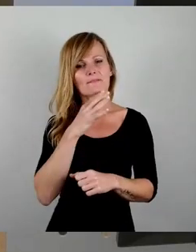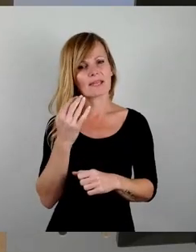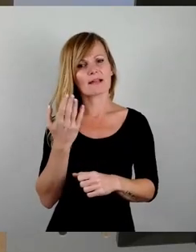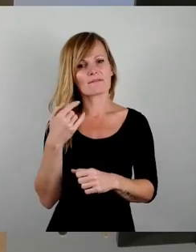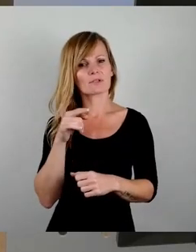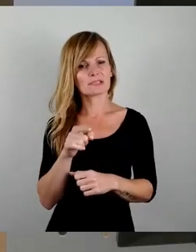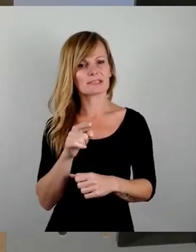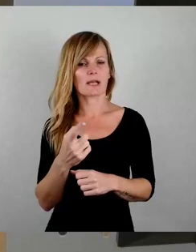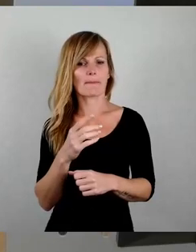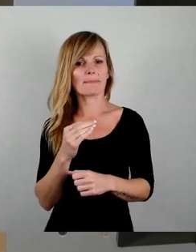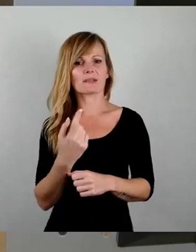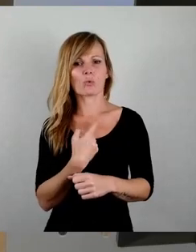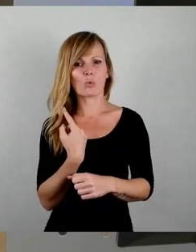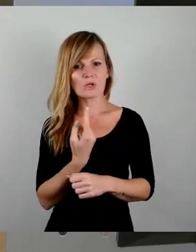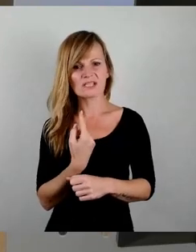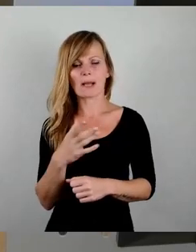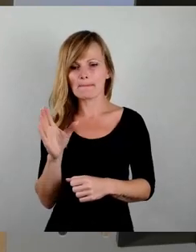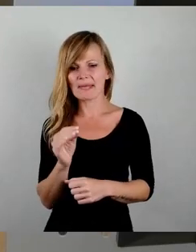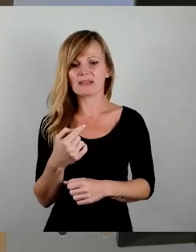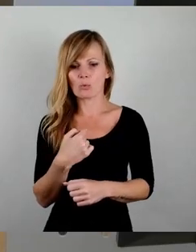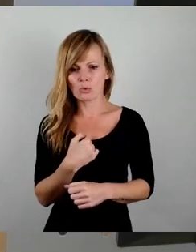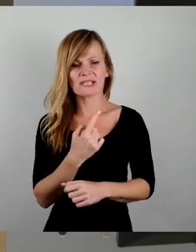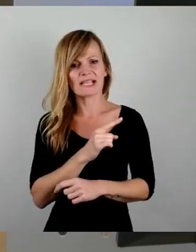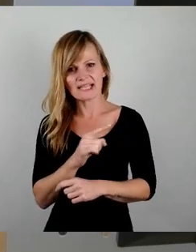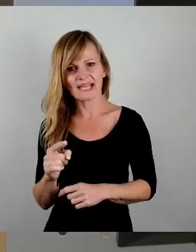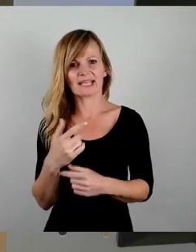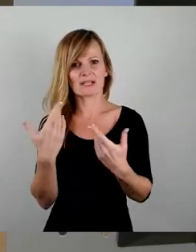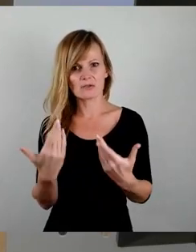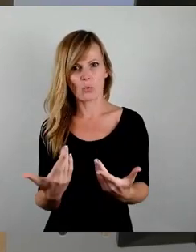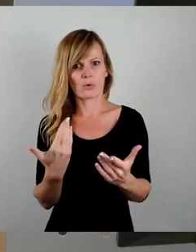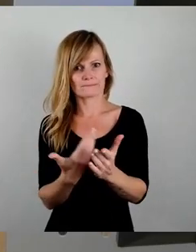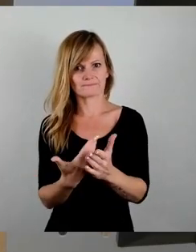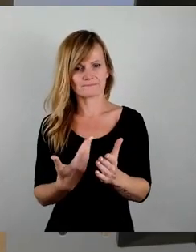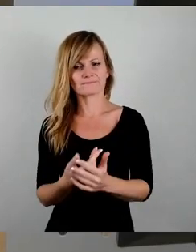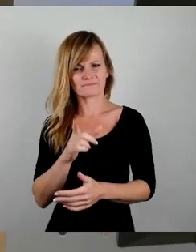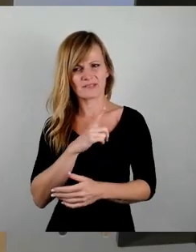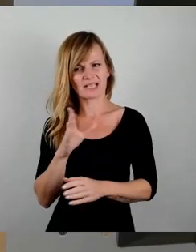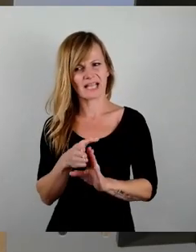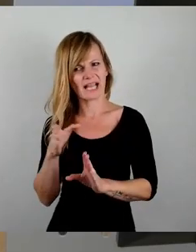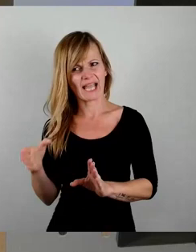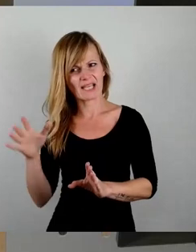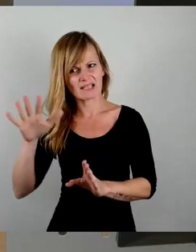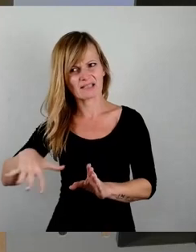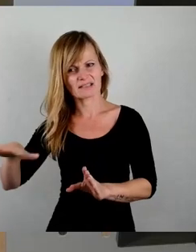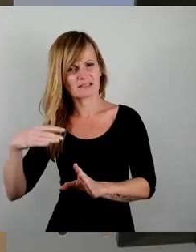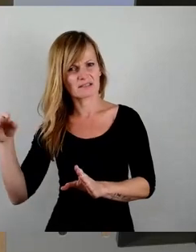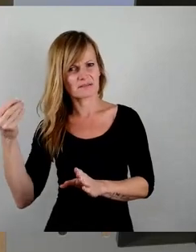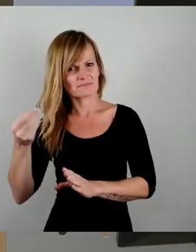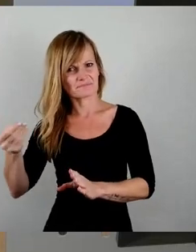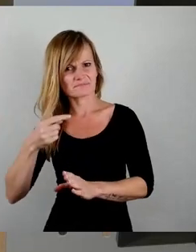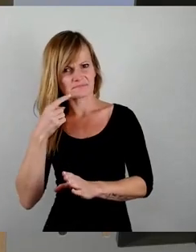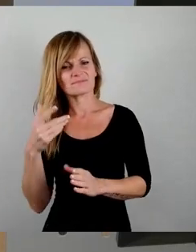-uns-nicht-Mentalität, die so auf der rechten Seite zu hören ist, heute auch wieder rausgehört. Diese klassische